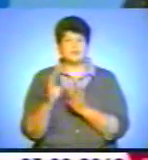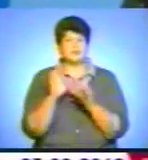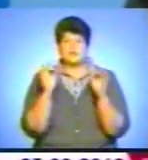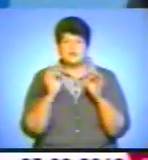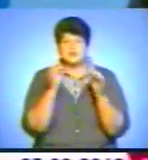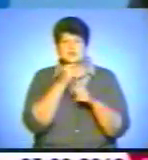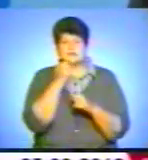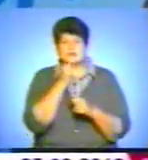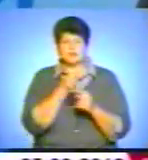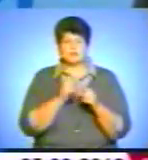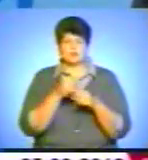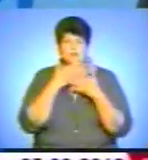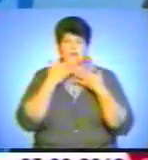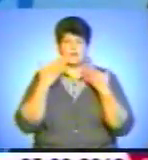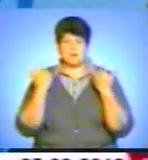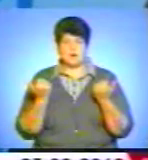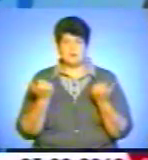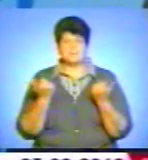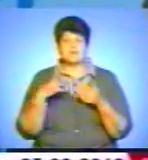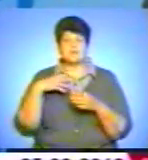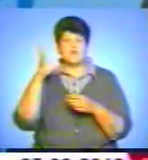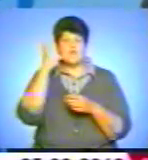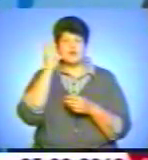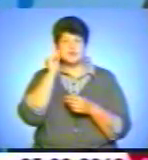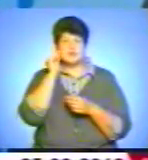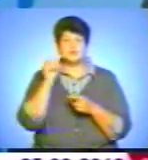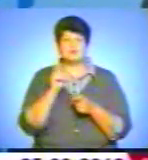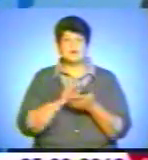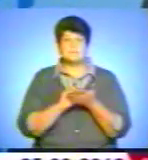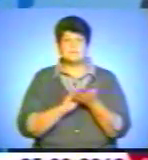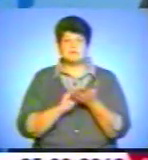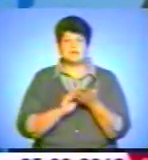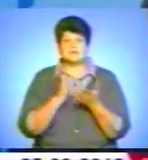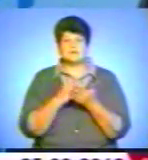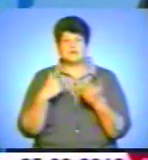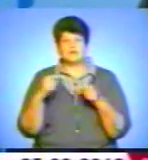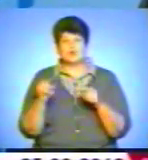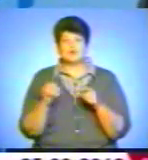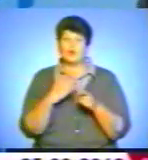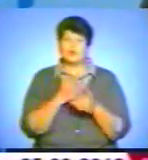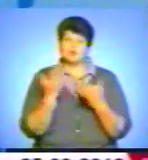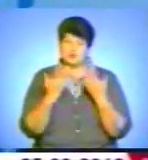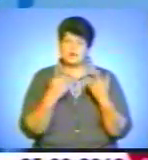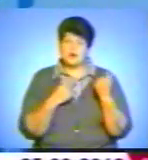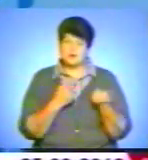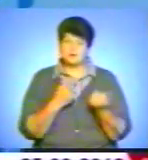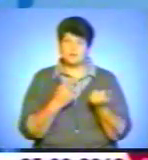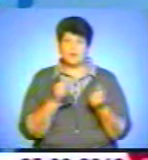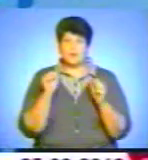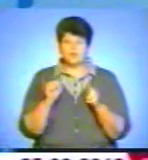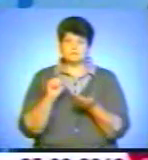ніякого секрету всього немає. Я вважаю, для письменника і зворотній бік, чи його читають. Можна видати отаку